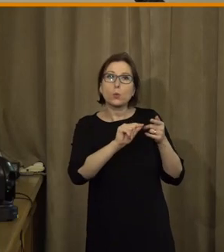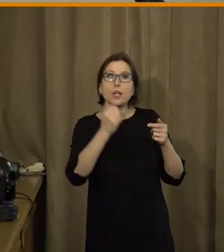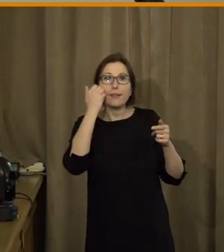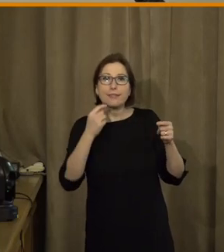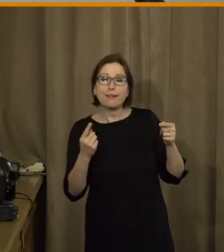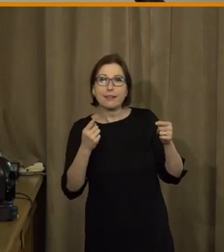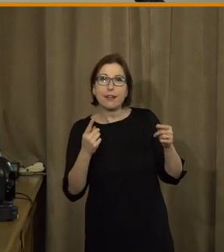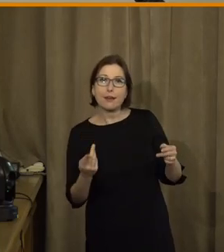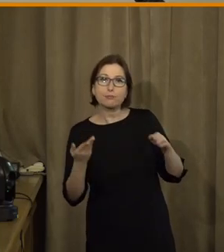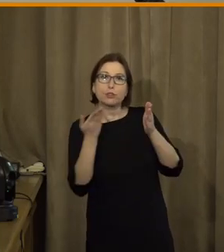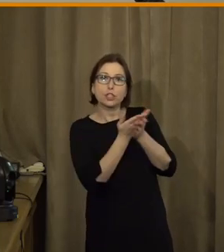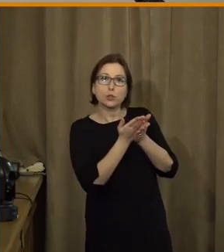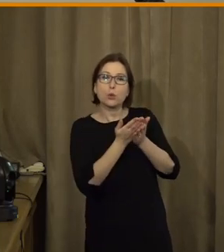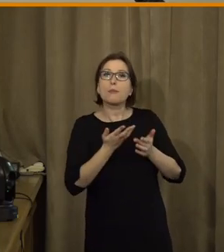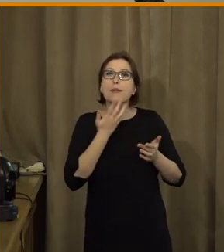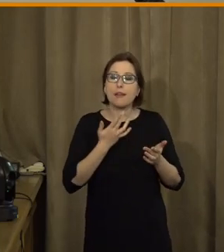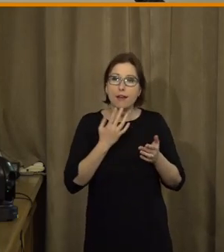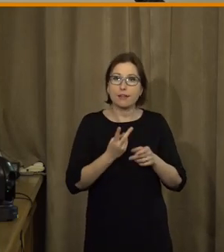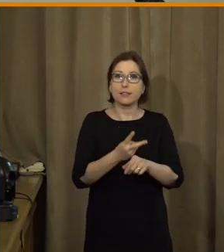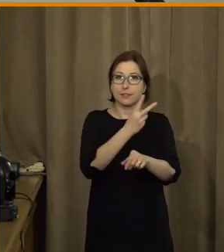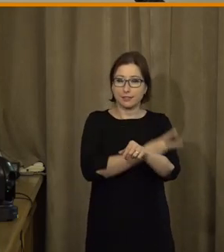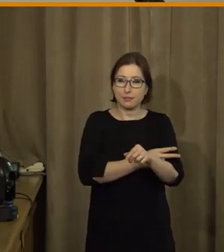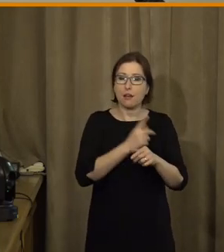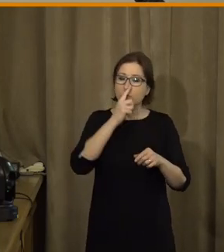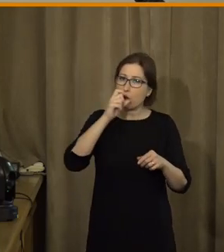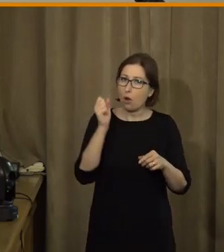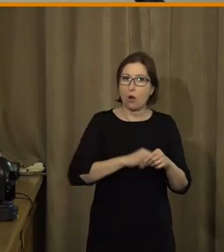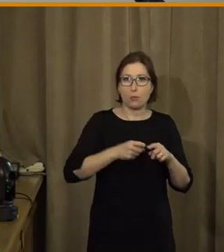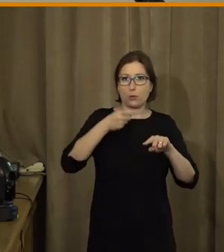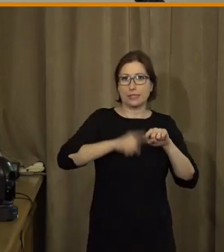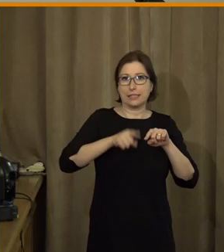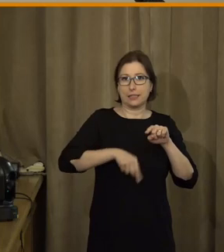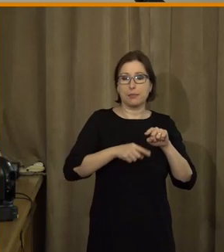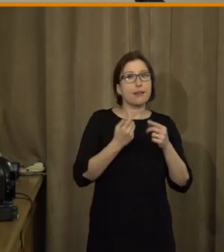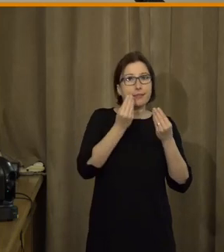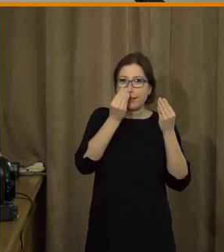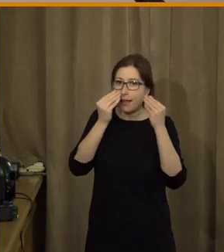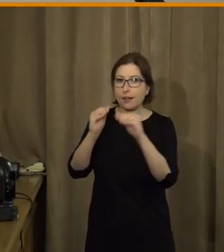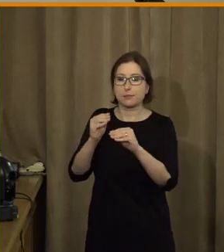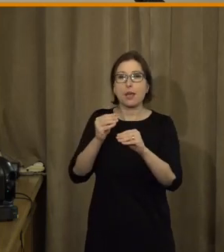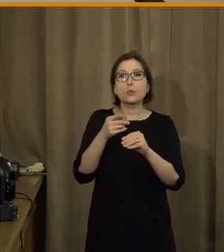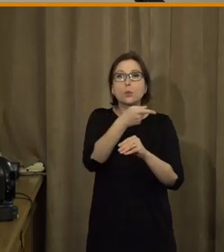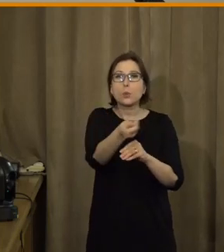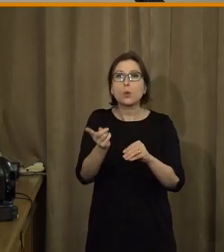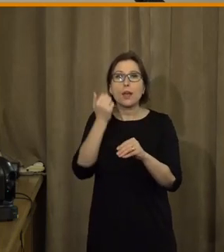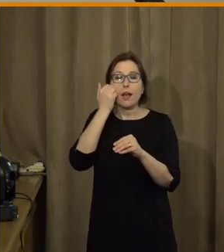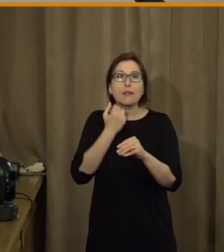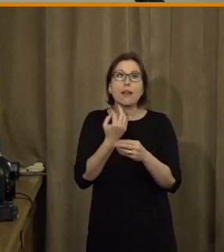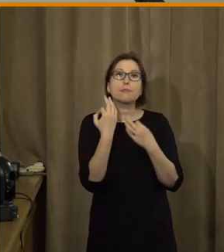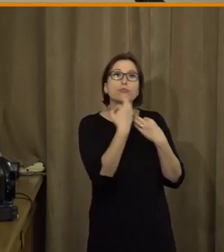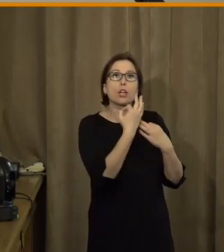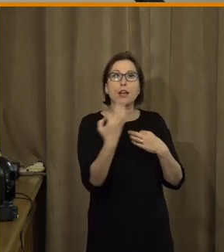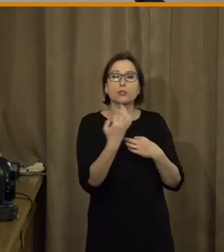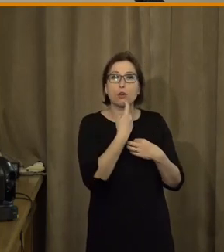A tady skutečně vidíme, že stát má jako obrovský deficit, nerespektuje prostě vůli lidí na to,